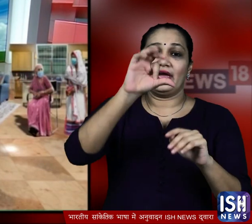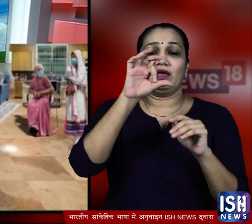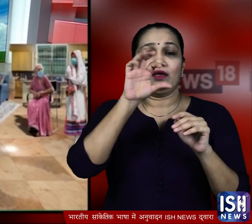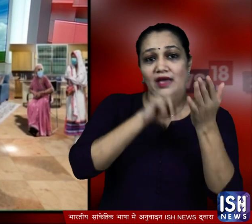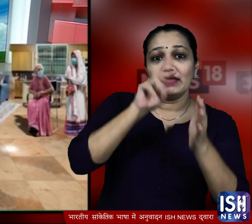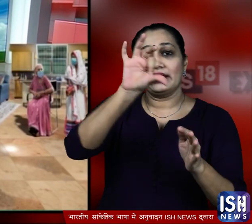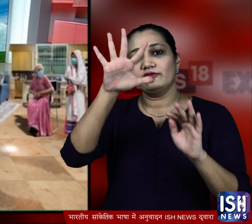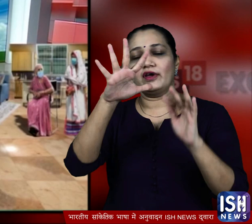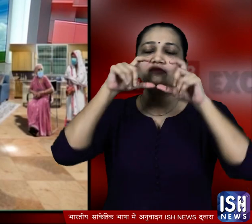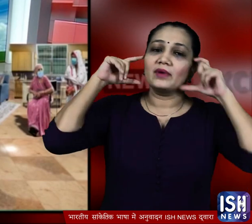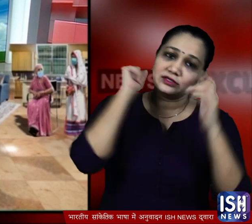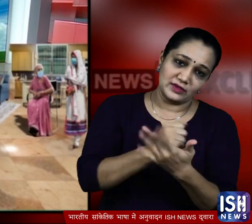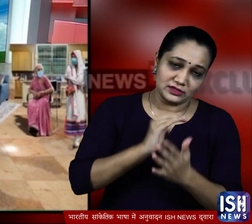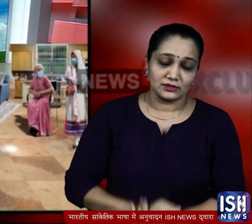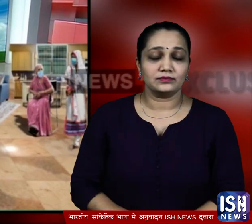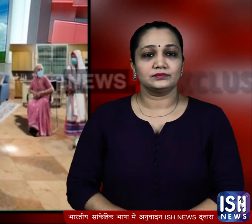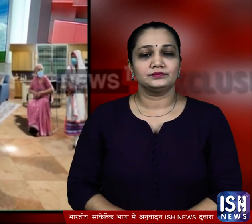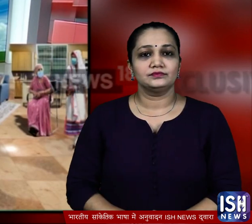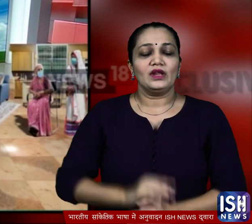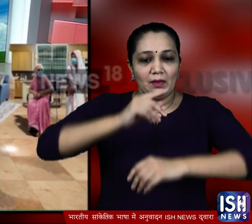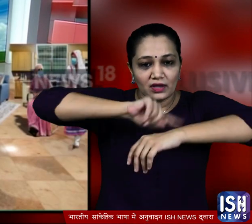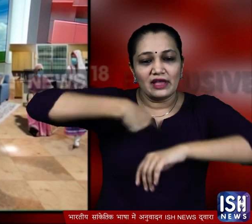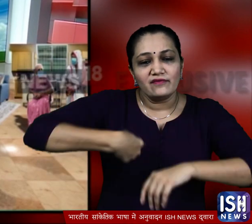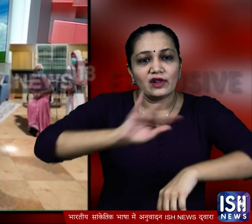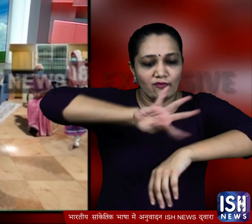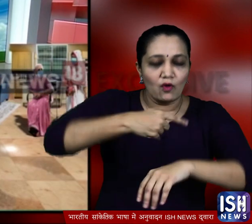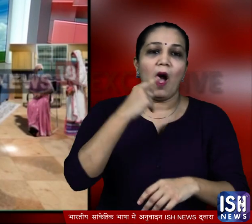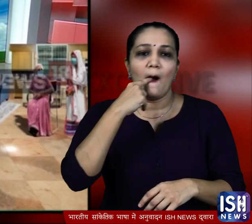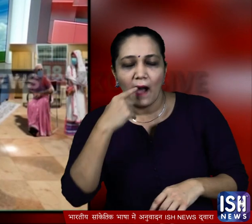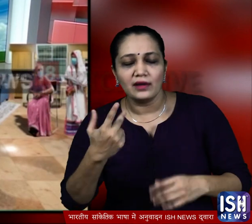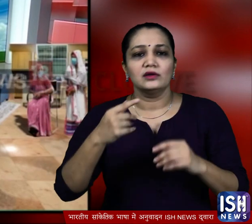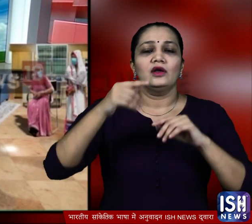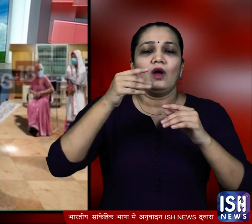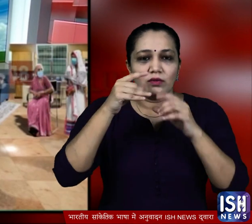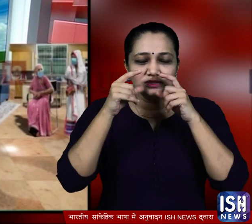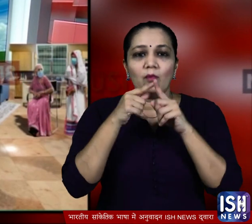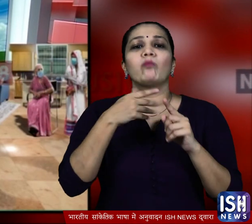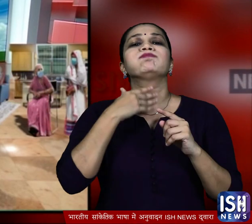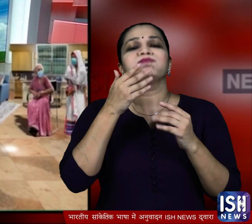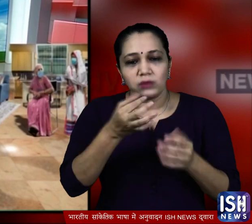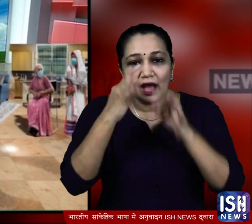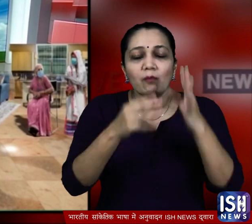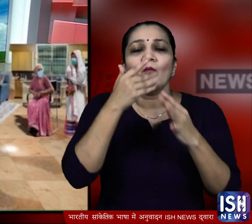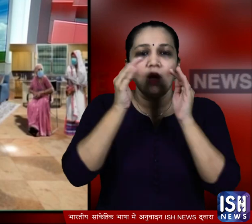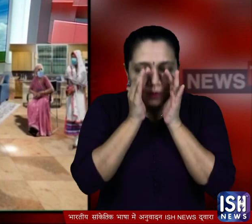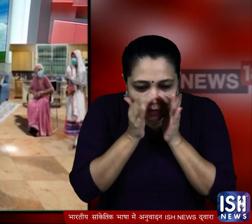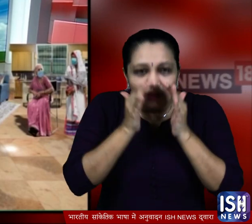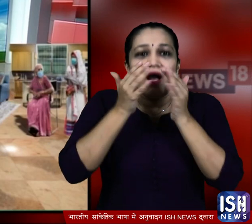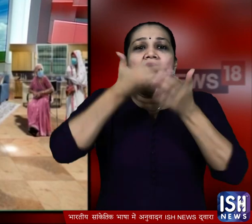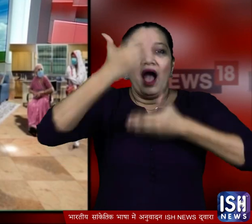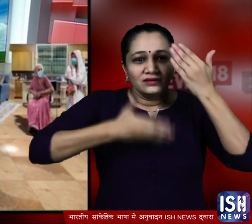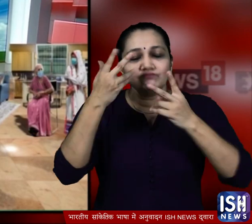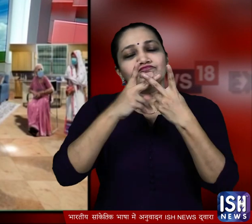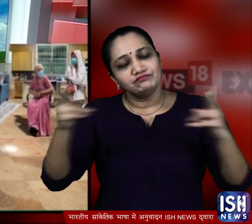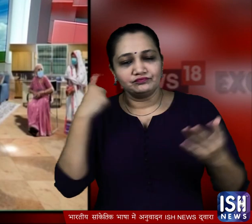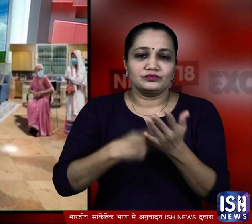N95 मास्क पहनना होगा साथी रोजाना हर चार घंटे पर बुखार मापना दो बार गर्म पानी से गरारे करना और भाप लेने की सला दी गई